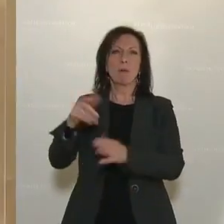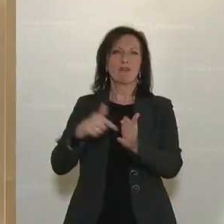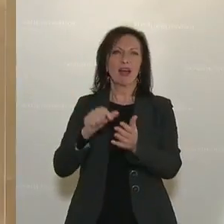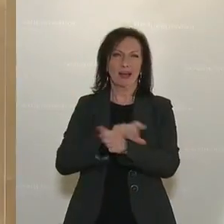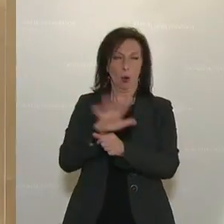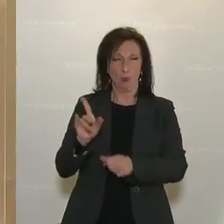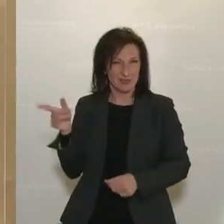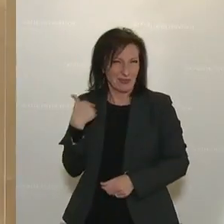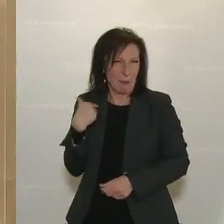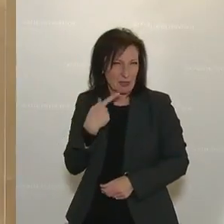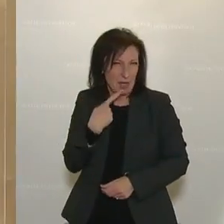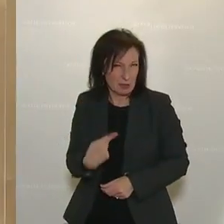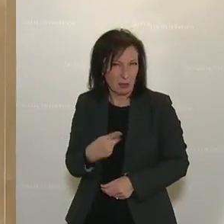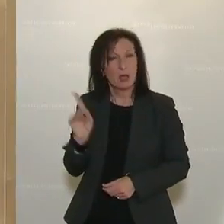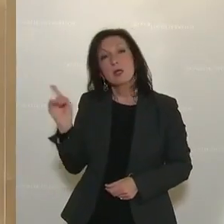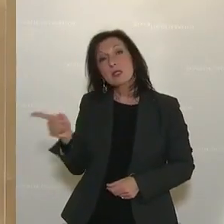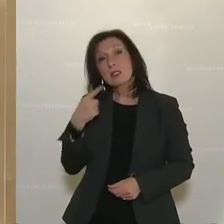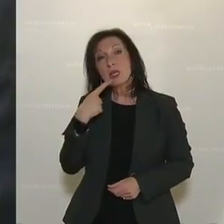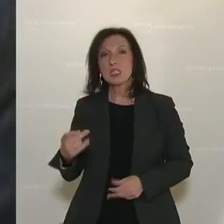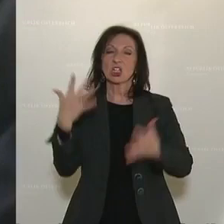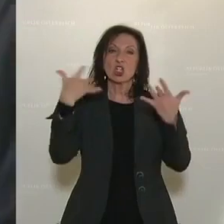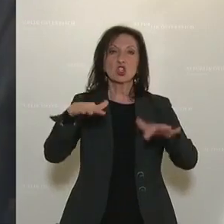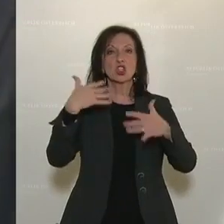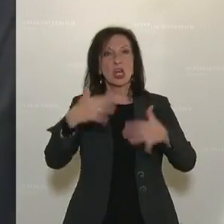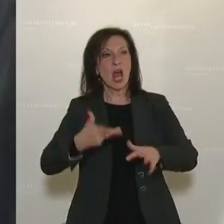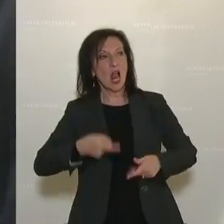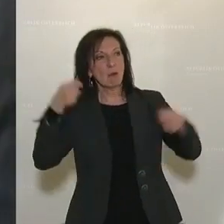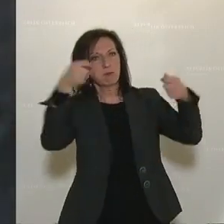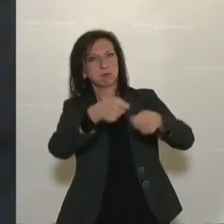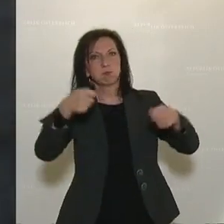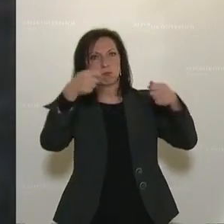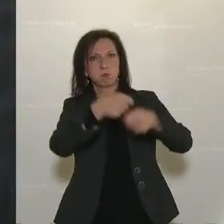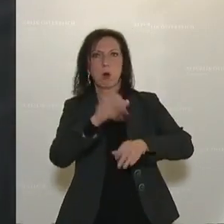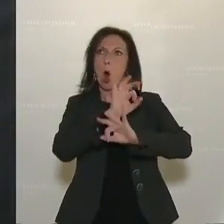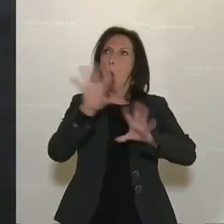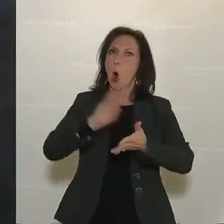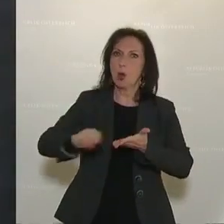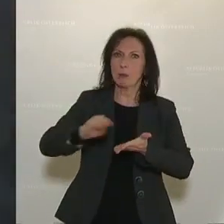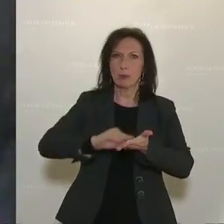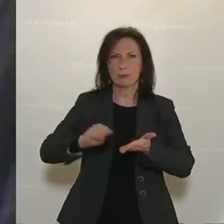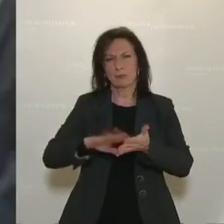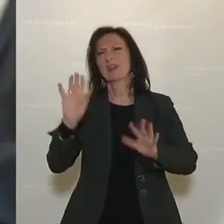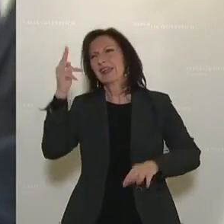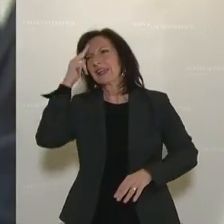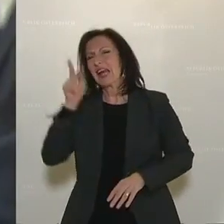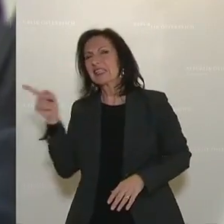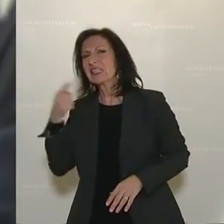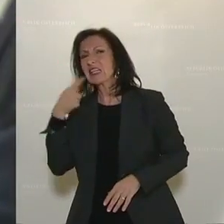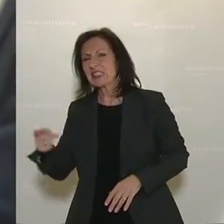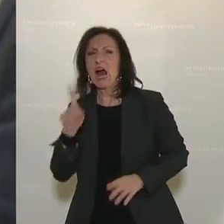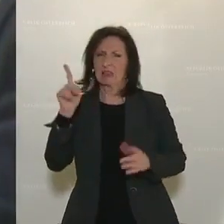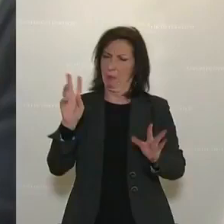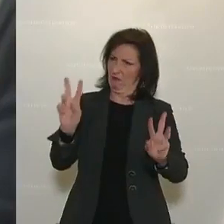Unwahrheit von der raschen und unbürokratischen Hilfe, die jeden sofort ereilen wird. Nichts davon ist wahr. Und wir kennen vor allem